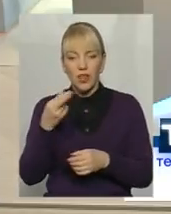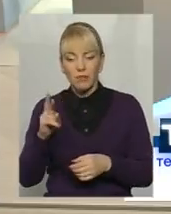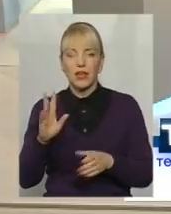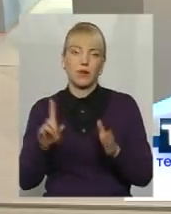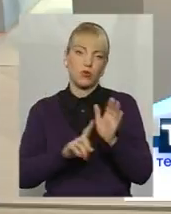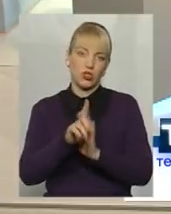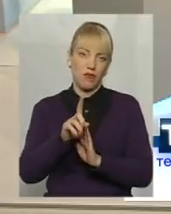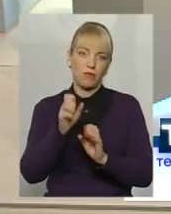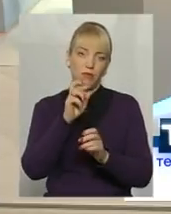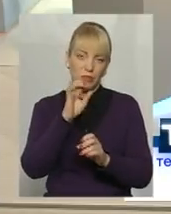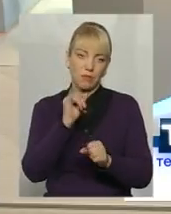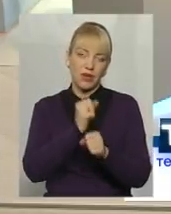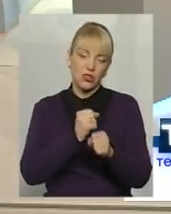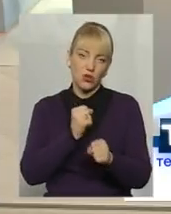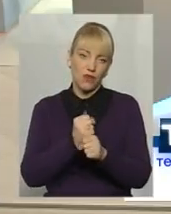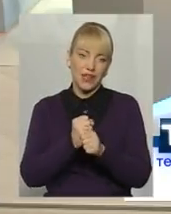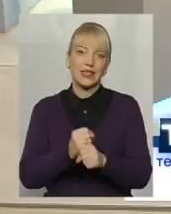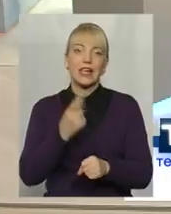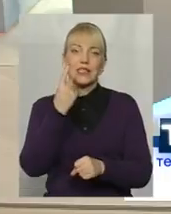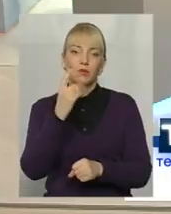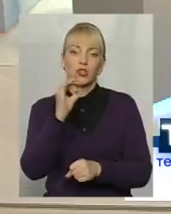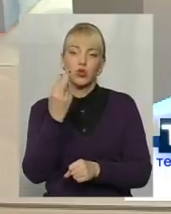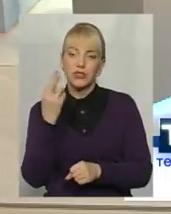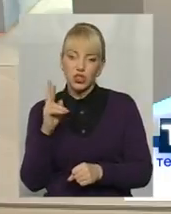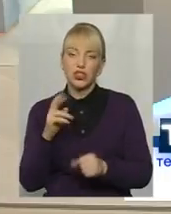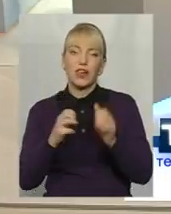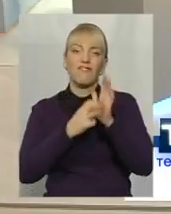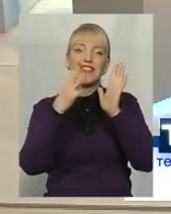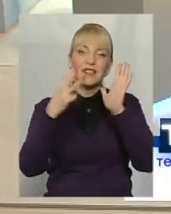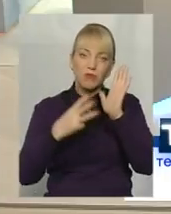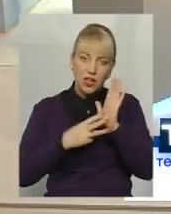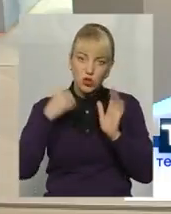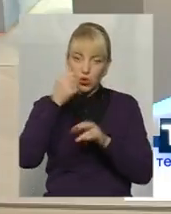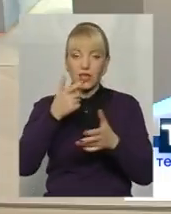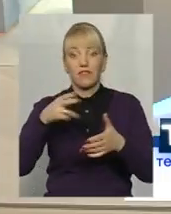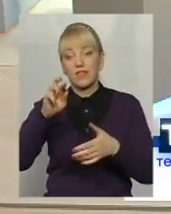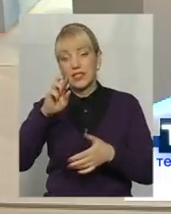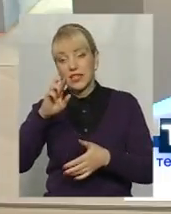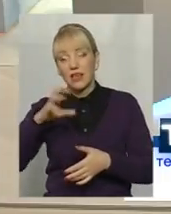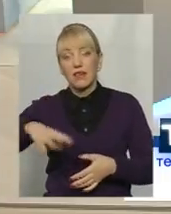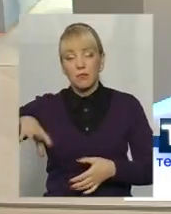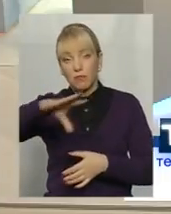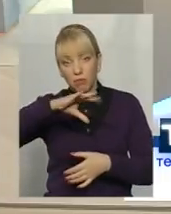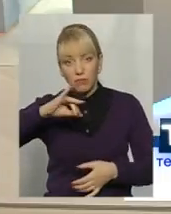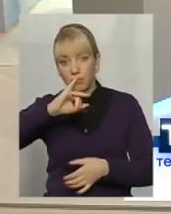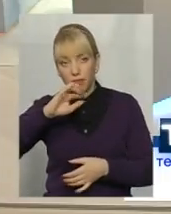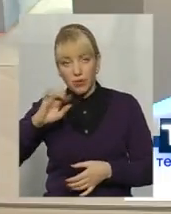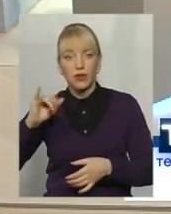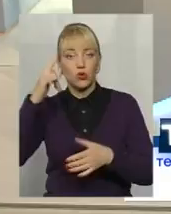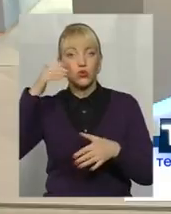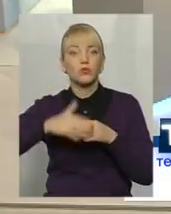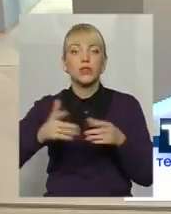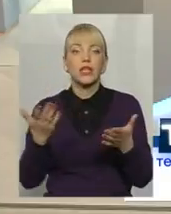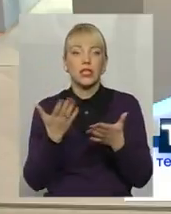січня наступного року, тобто 18-го року. Тоді б всі розуміли, по яких правилах можна працювати, які вимоги, і